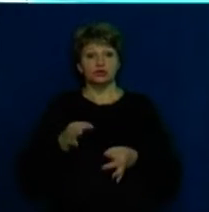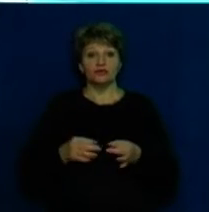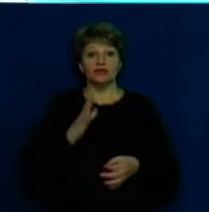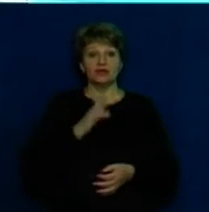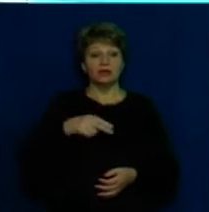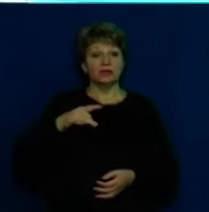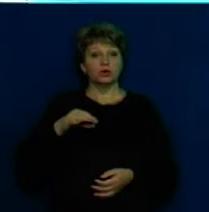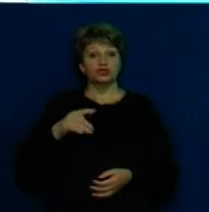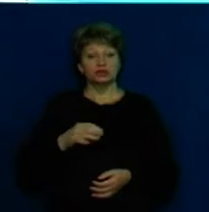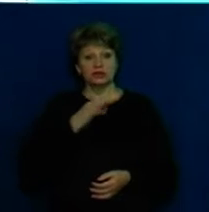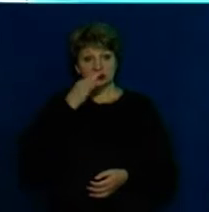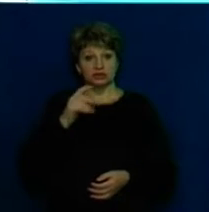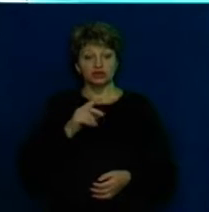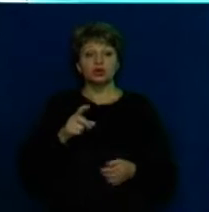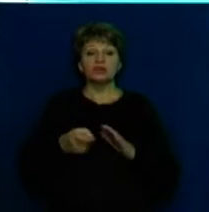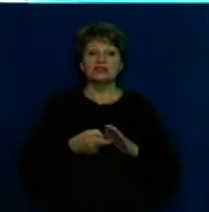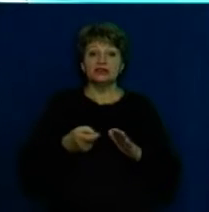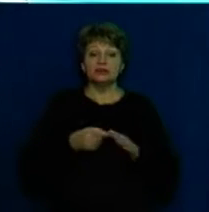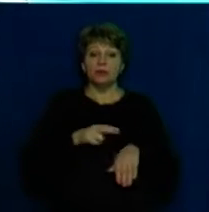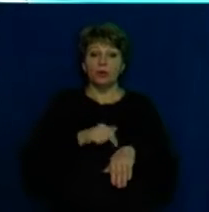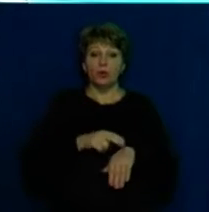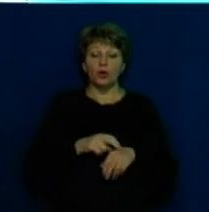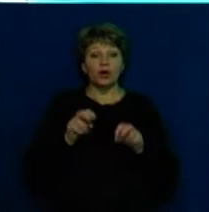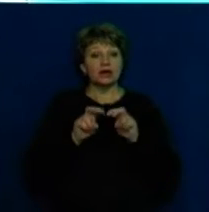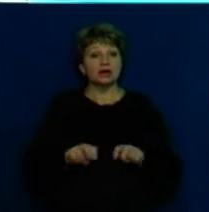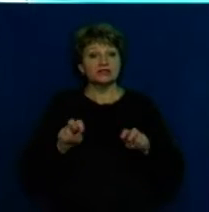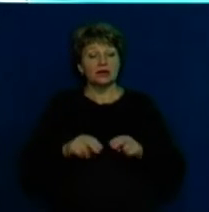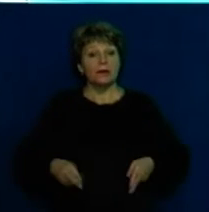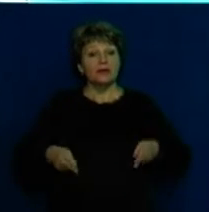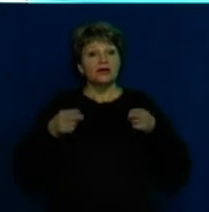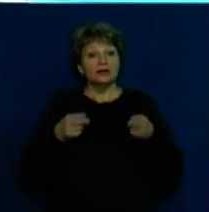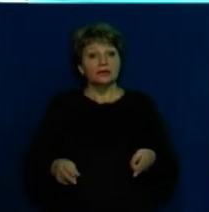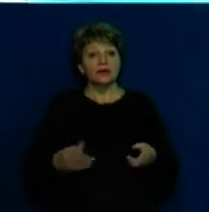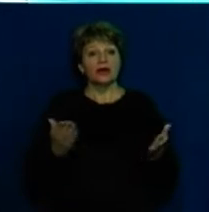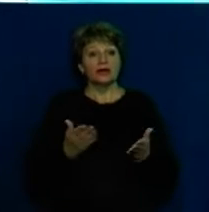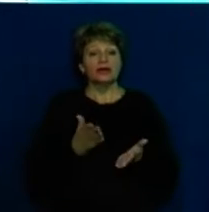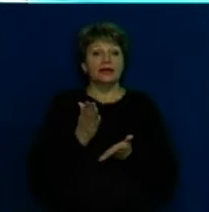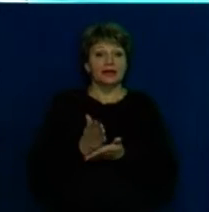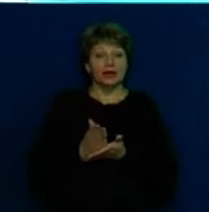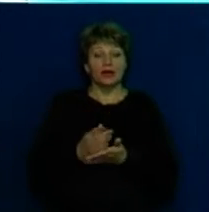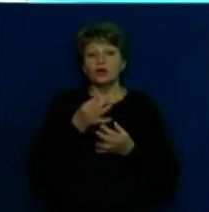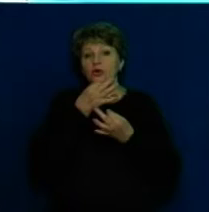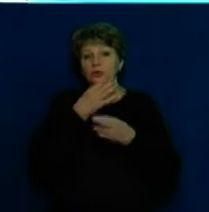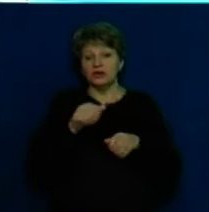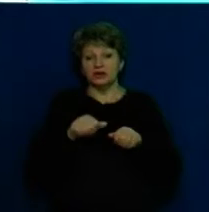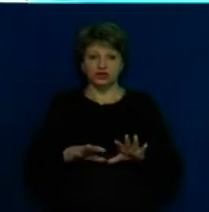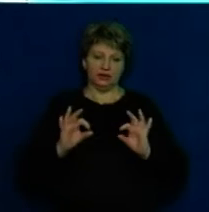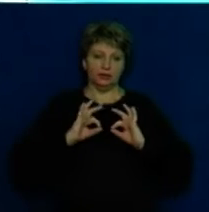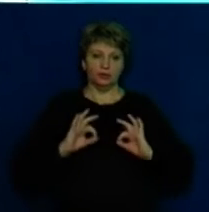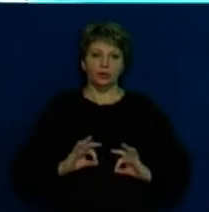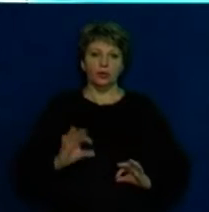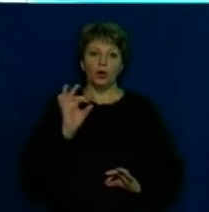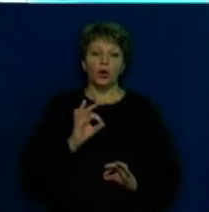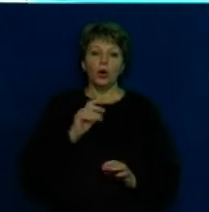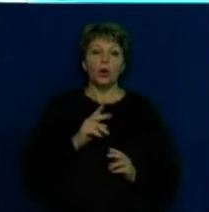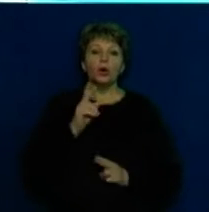зазначено, що слідчі поліції розслідують злочини, які є в підслідності НАБУ. При цьому будь-які рішення прокуратури про зміну